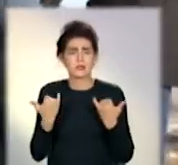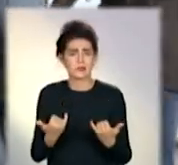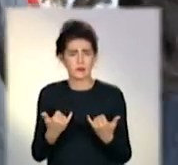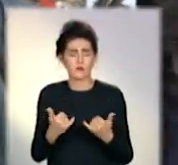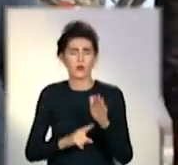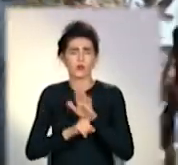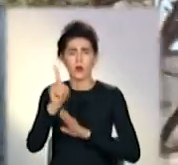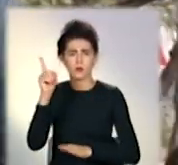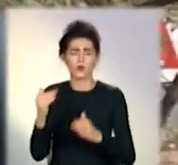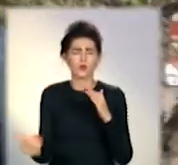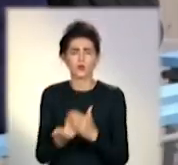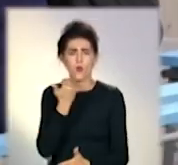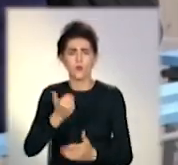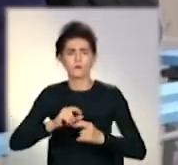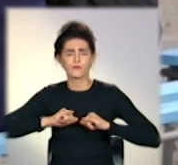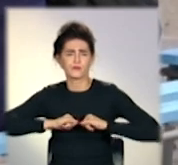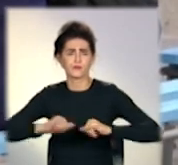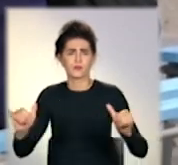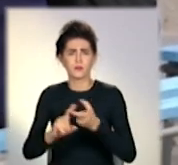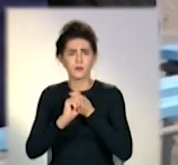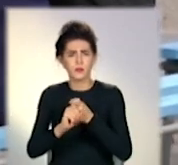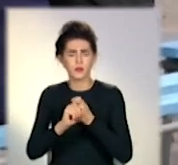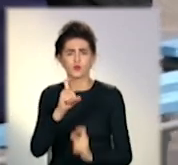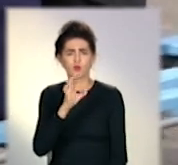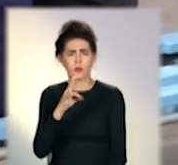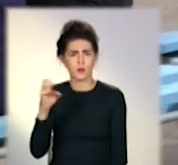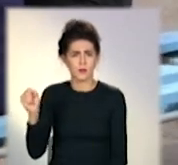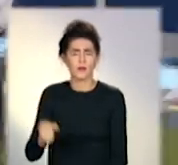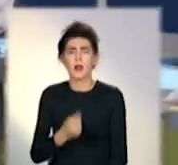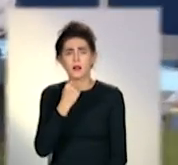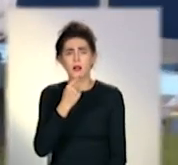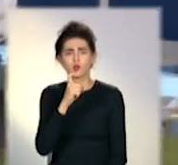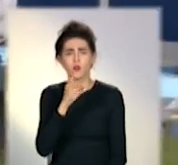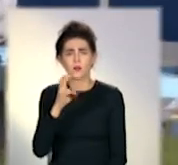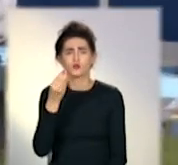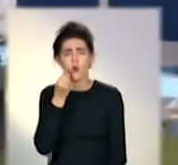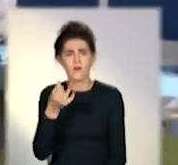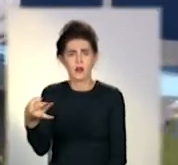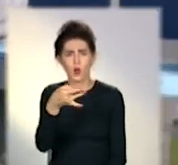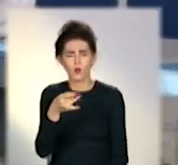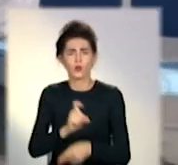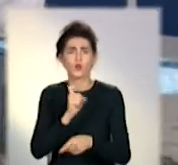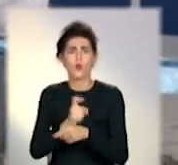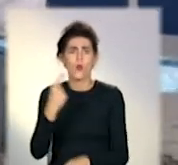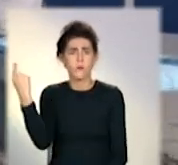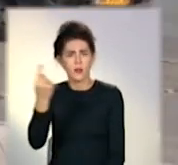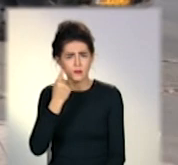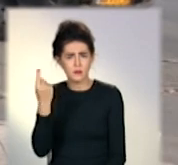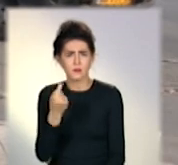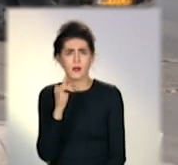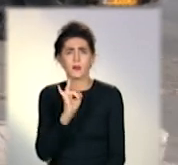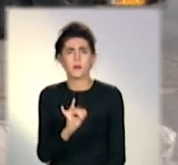набуло чинності нове епідеміологічне зонування. В червоній зоні Слов'янський район Донецької області, а також